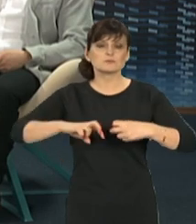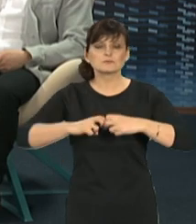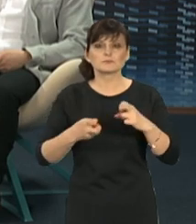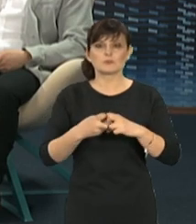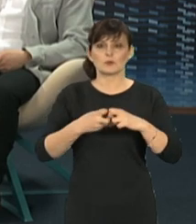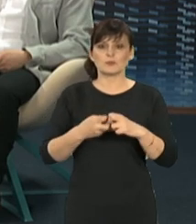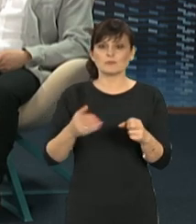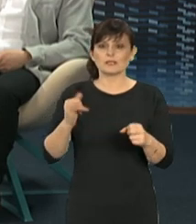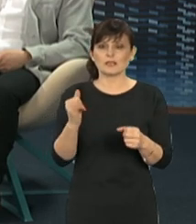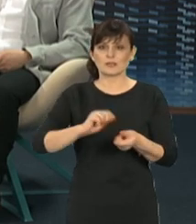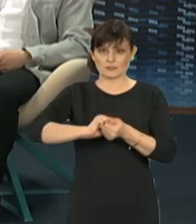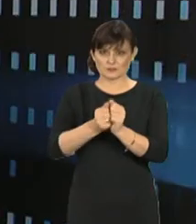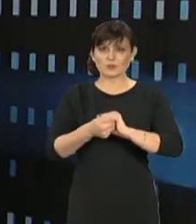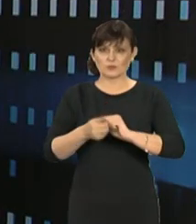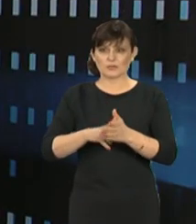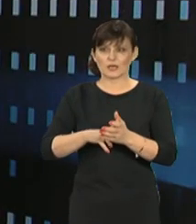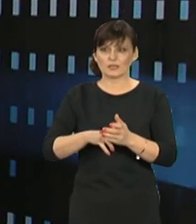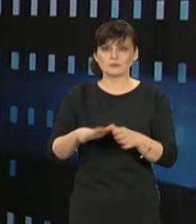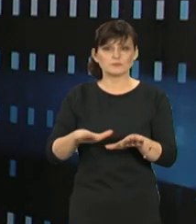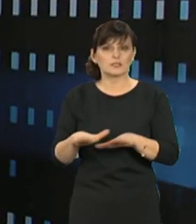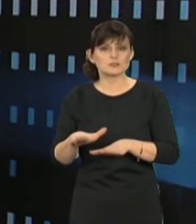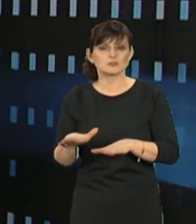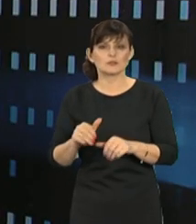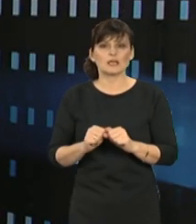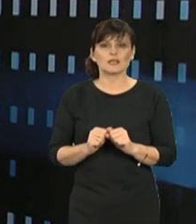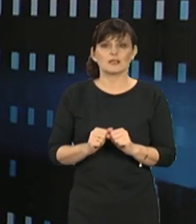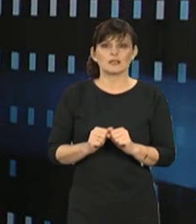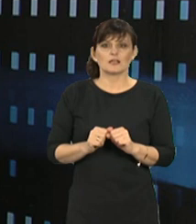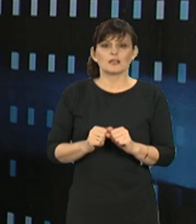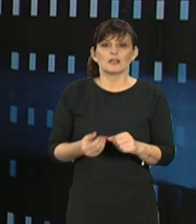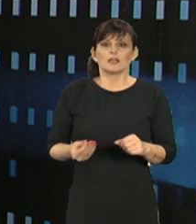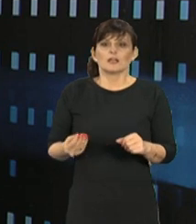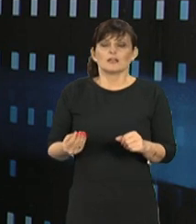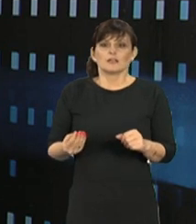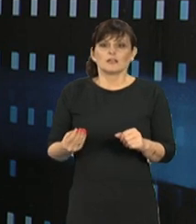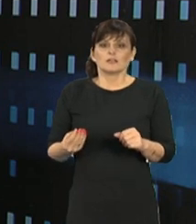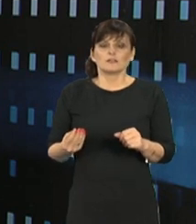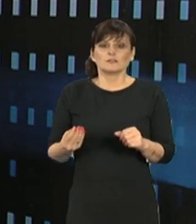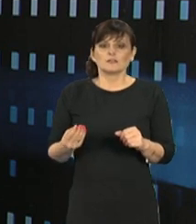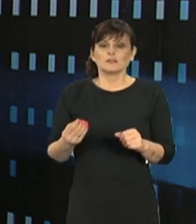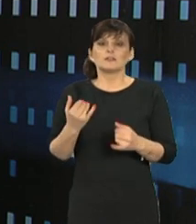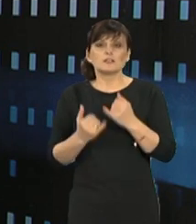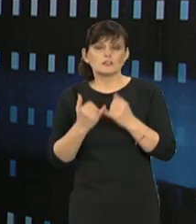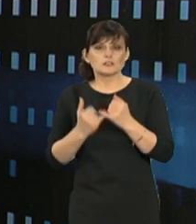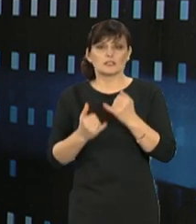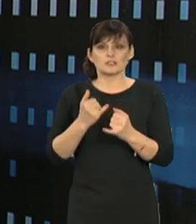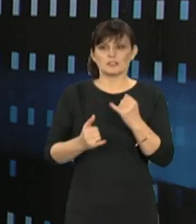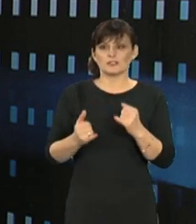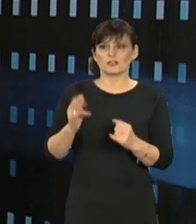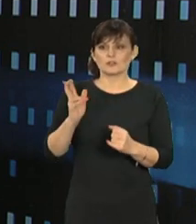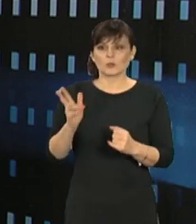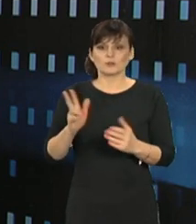problemy, jakie się tam pojawiają i w tym momencie jeżeli